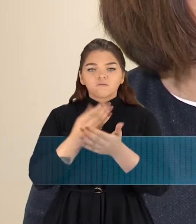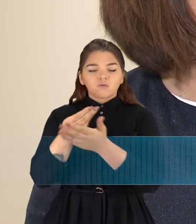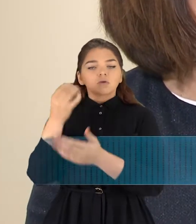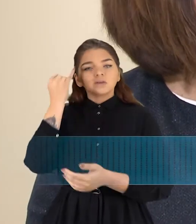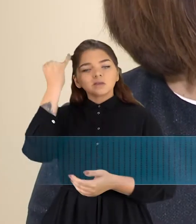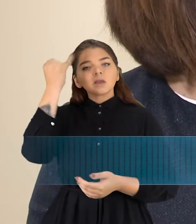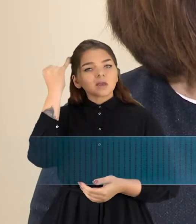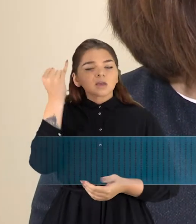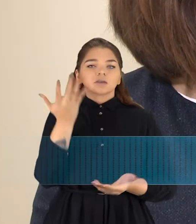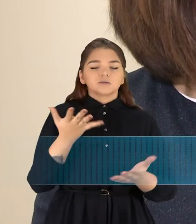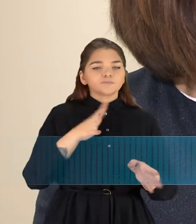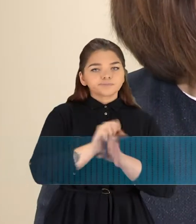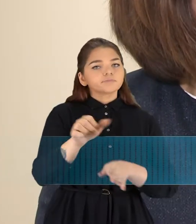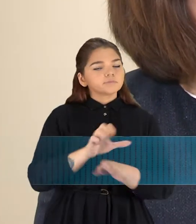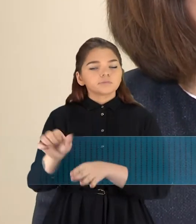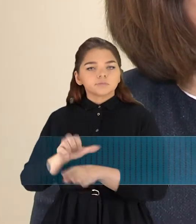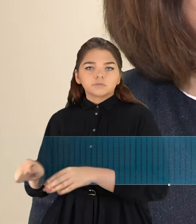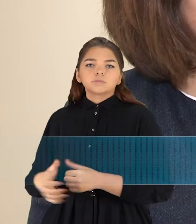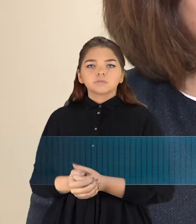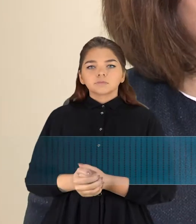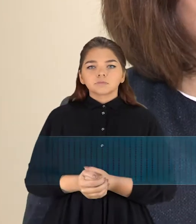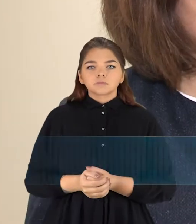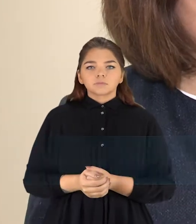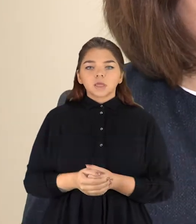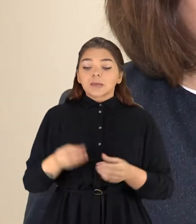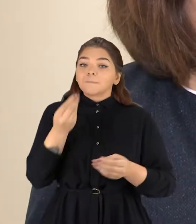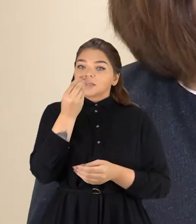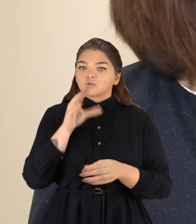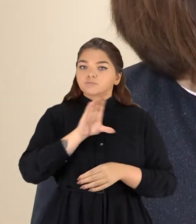turi įgyvendinti tas idėjas arba bent jau, kaip sakant,